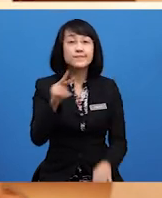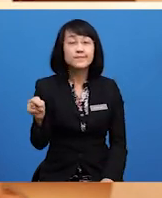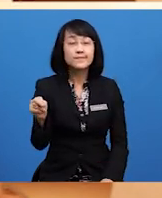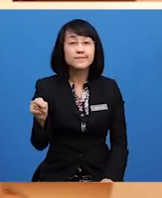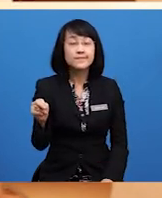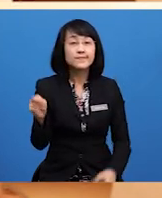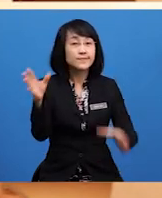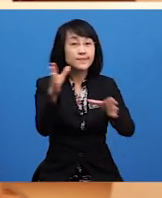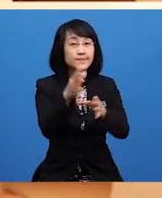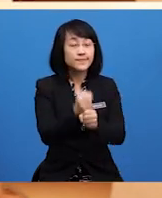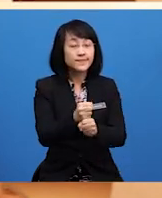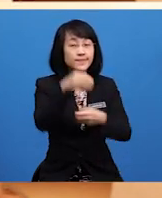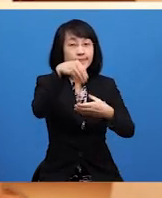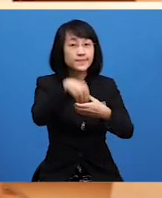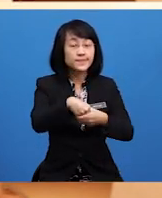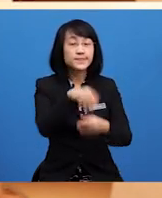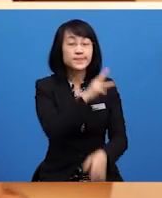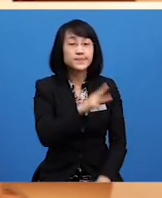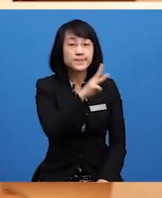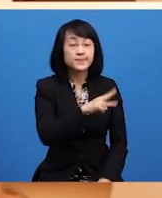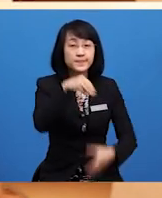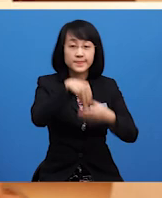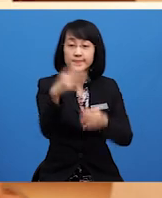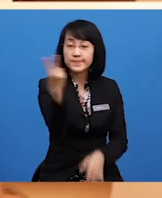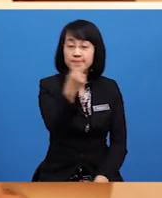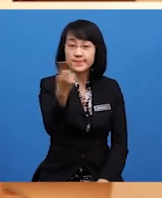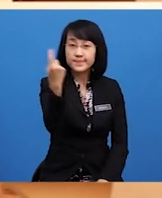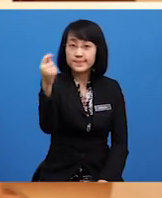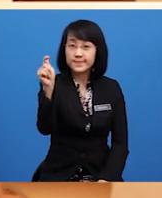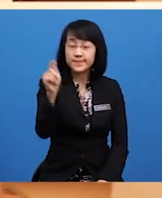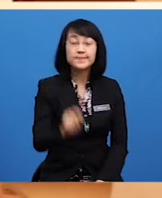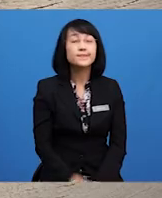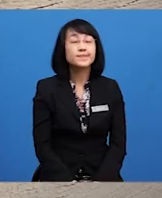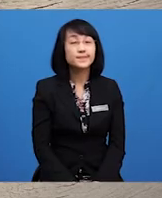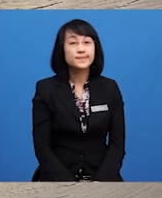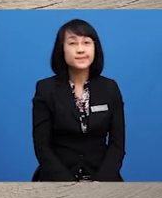terdapat pada watak-watak dalam kedua-dua teks ialah